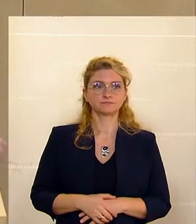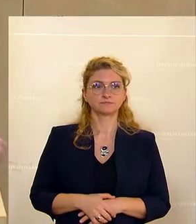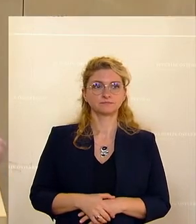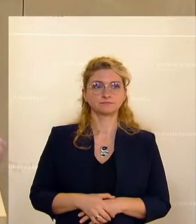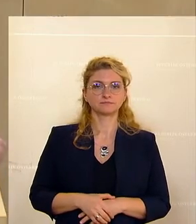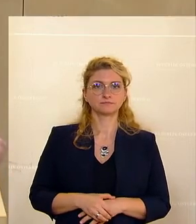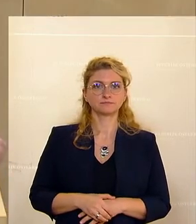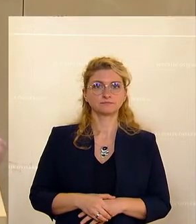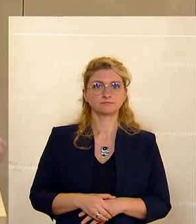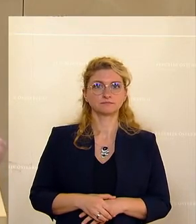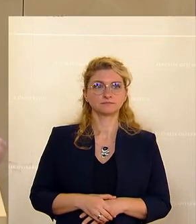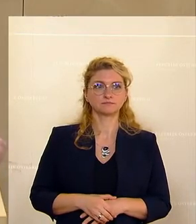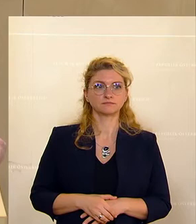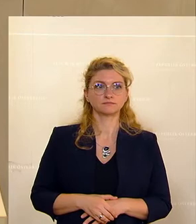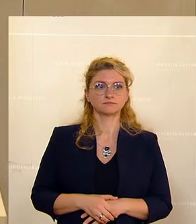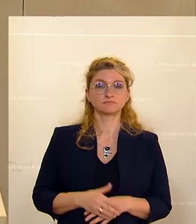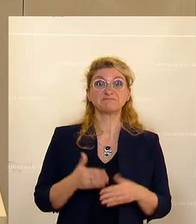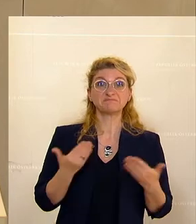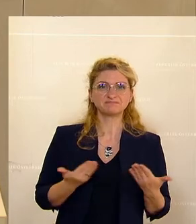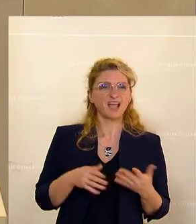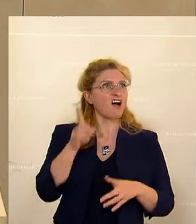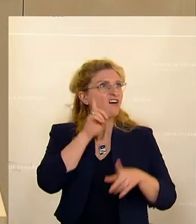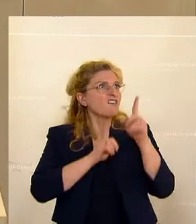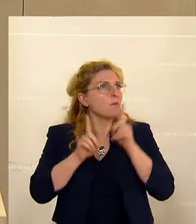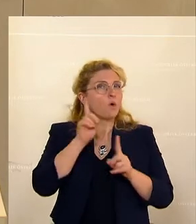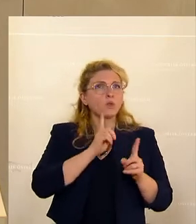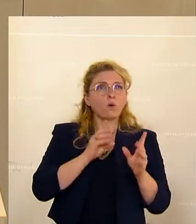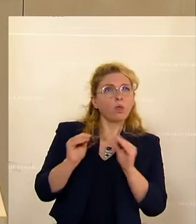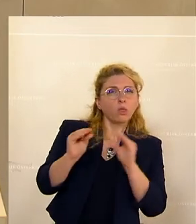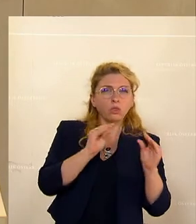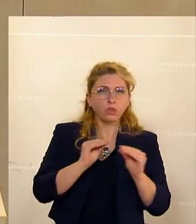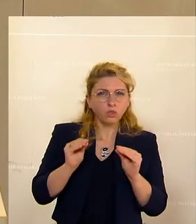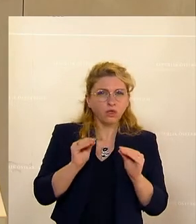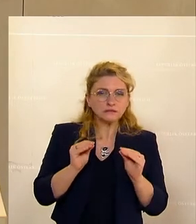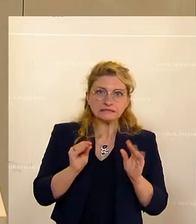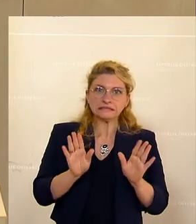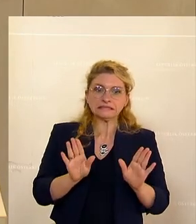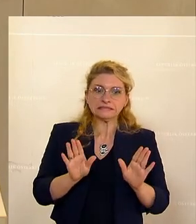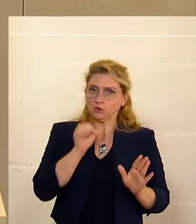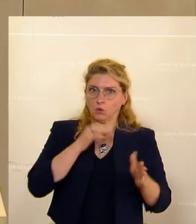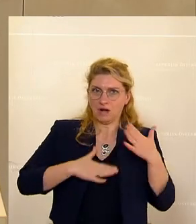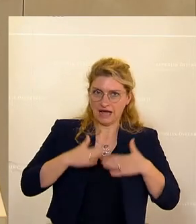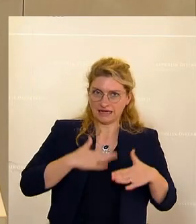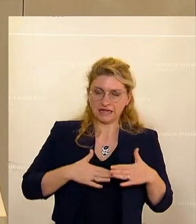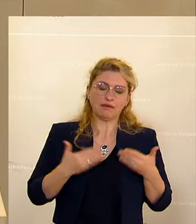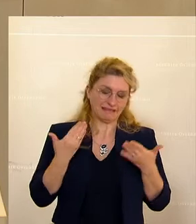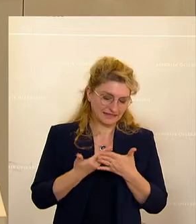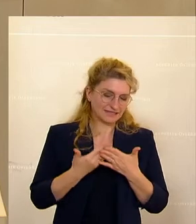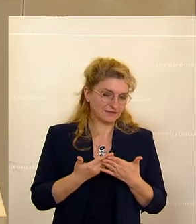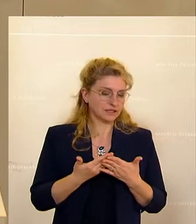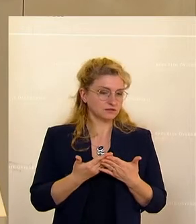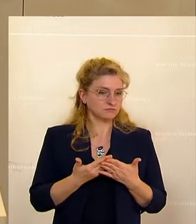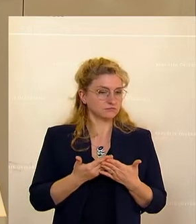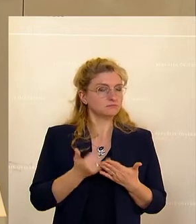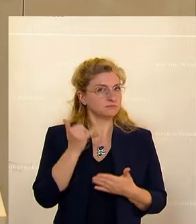Wie unangenehm es ist, wenn Vermutungen einfach so stehen bleiben, sieht man auch an diesem Beispiel. Eine anständige Fehlerkultur